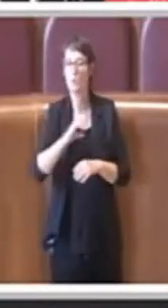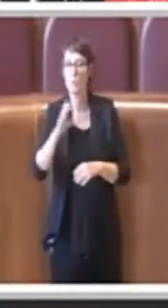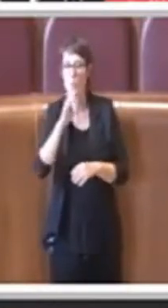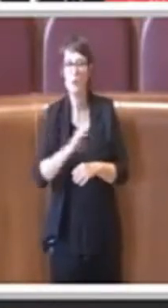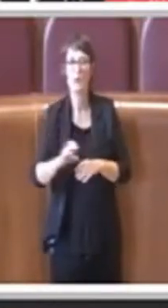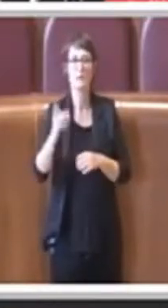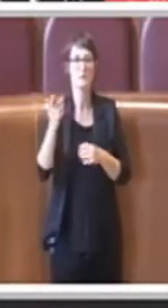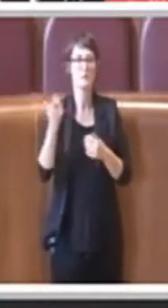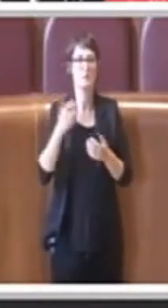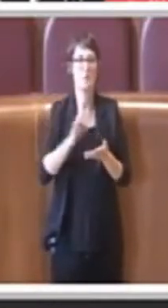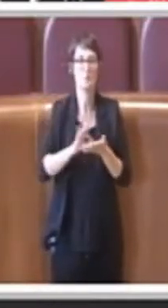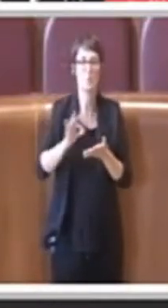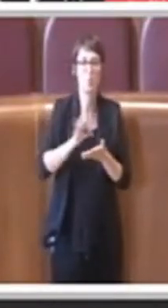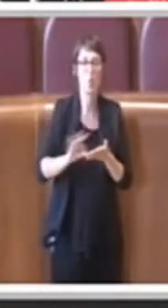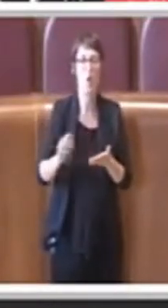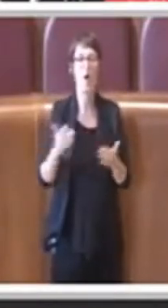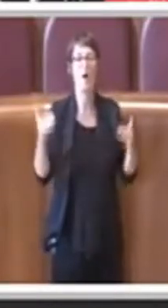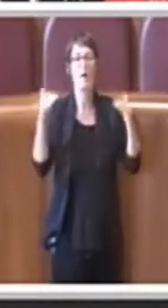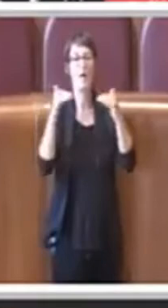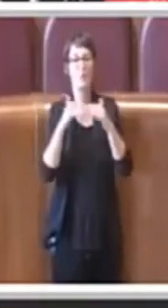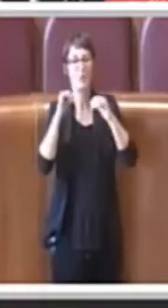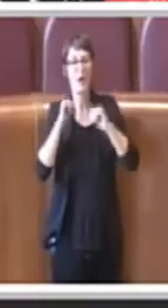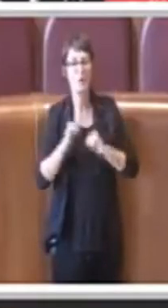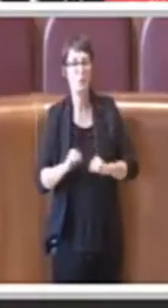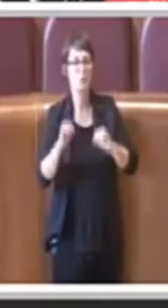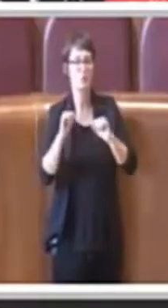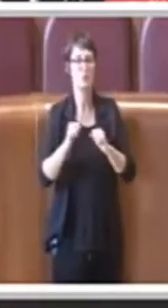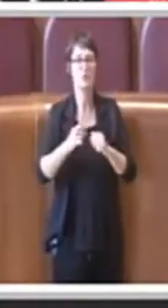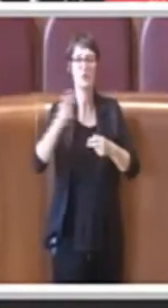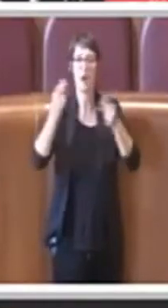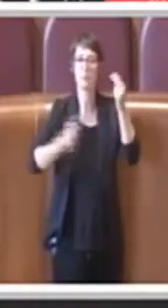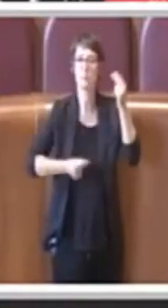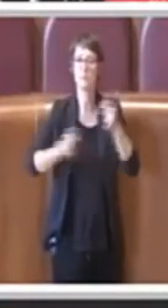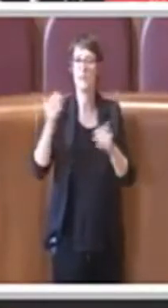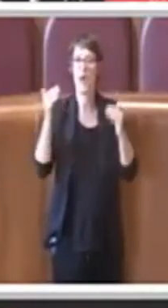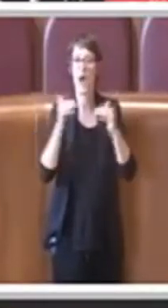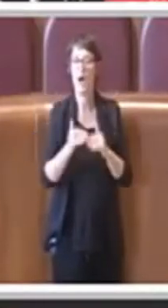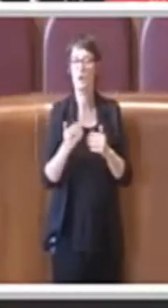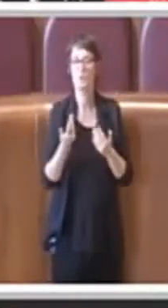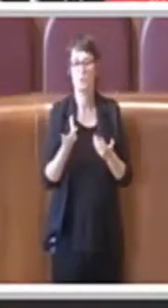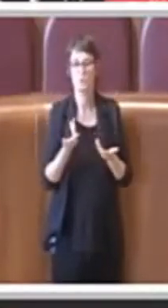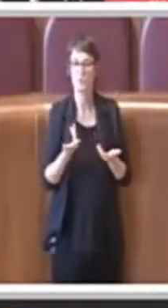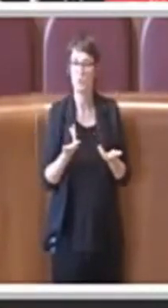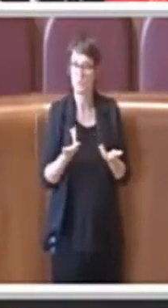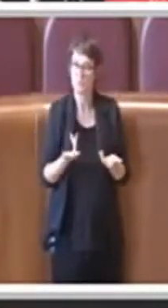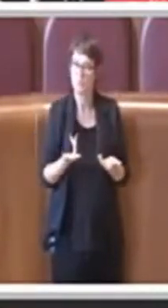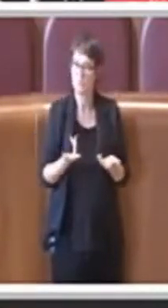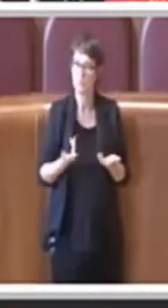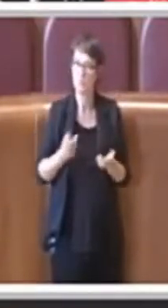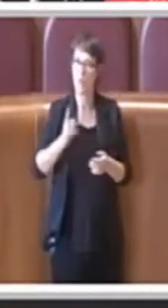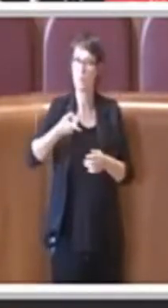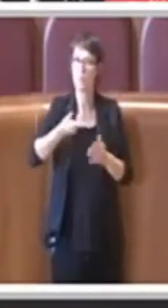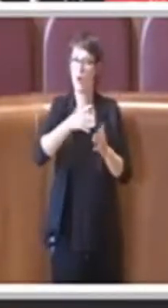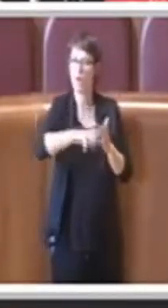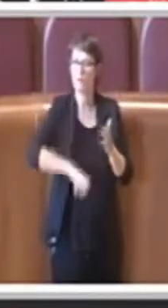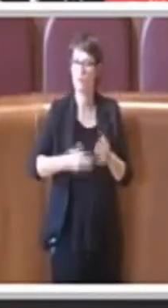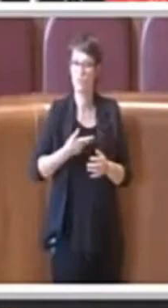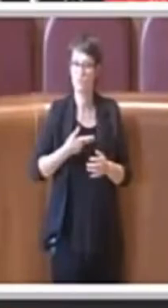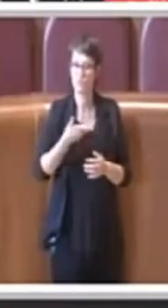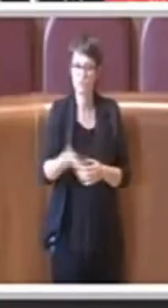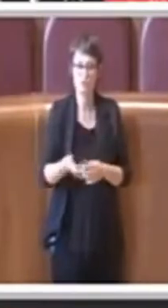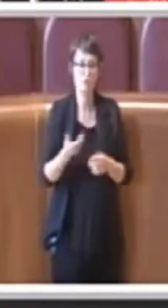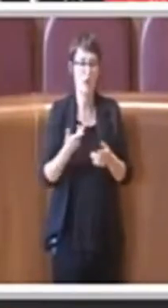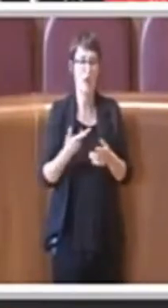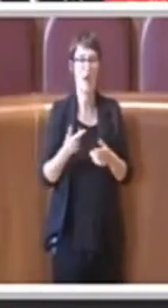scuola, alle varie opportunità, bilancio, insomma temi sui quali in realtà provvedimenti ci sono, ci sono stati all'urbanistica, allo sviluppo ai